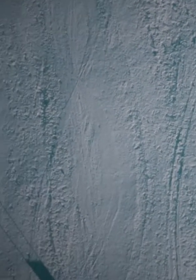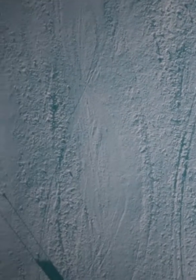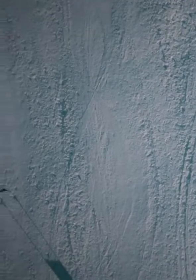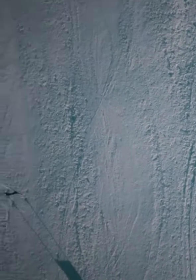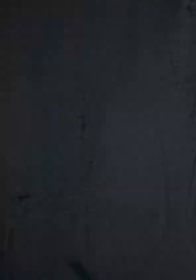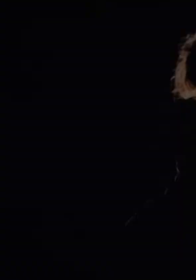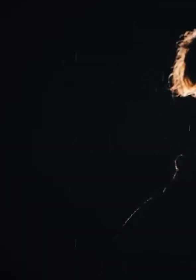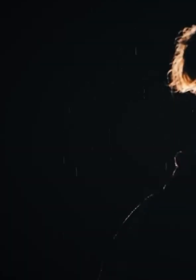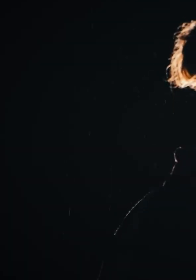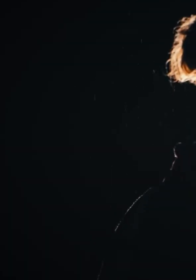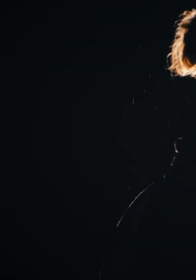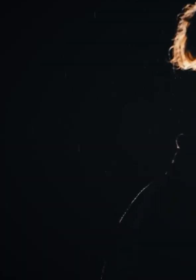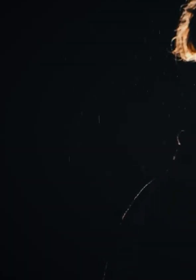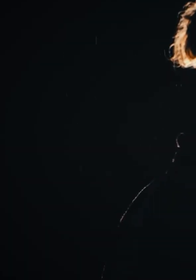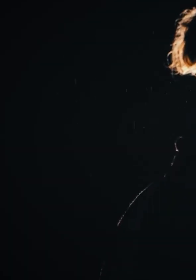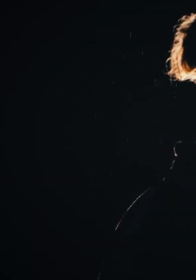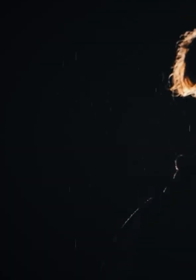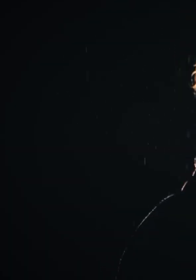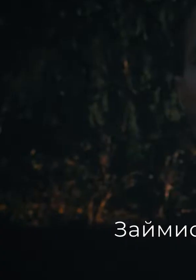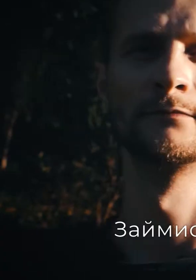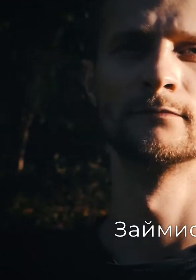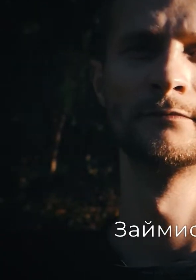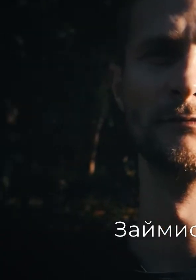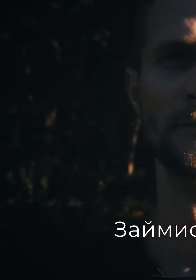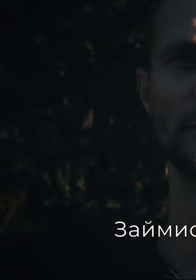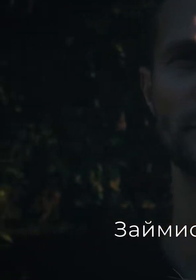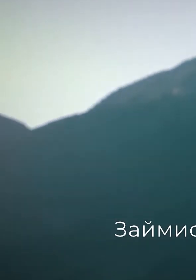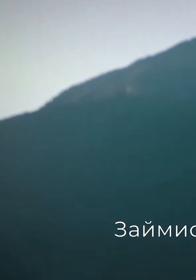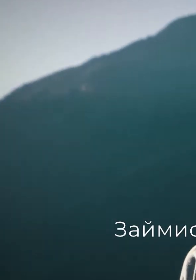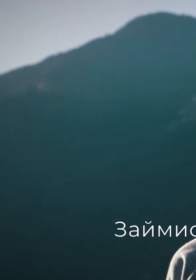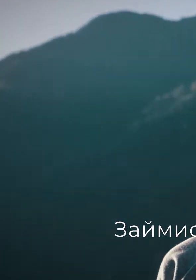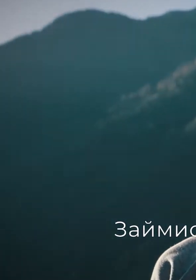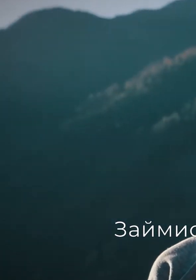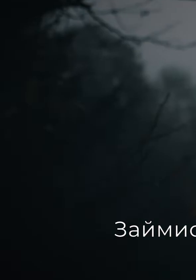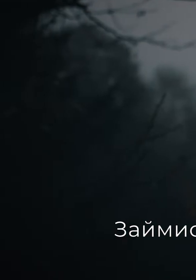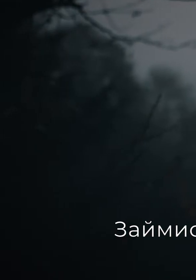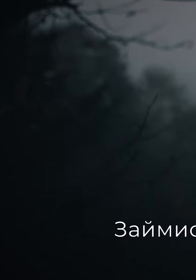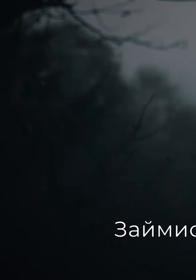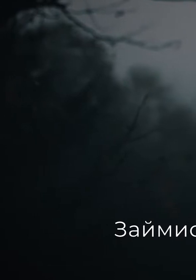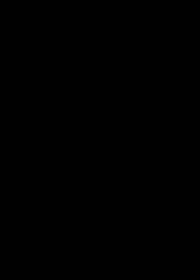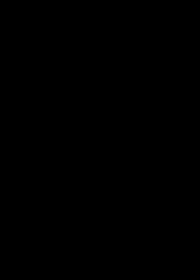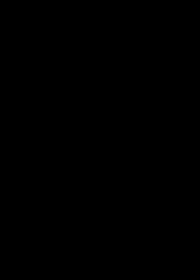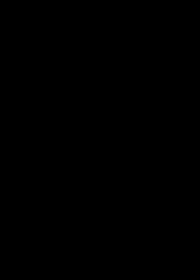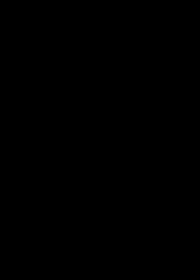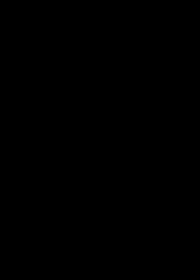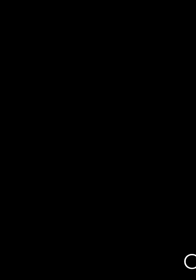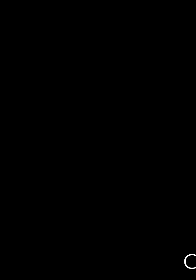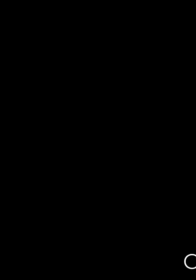Боротьбу зі страхами Займися справою, яка тобі по сила Не сміши людей